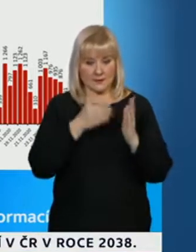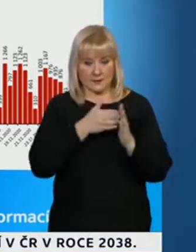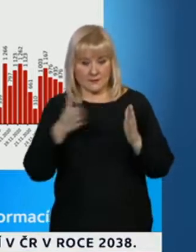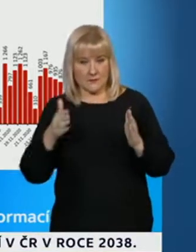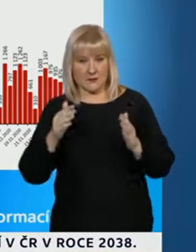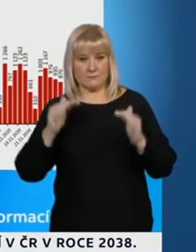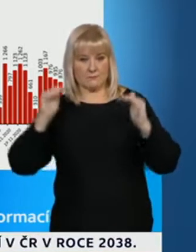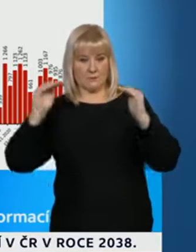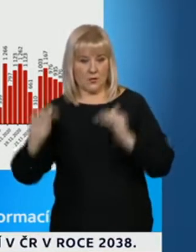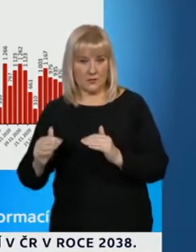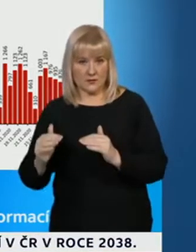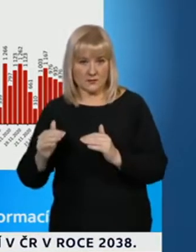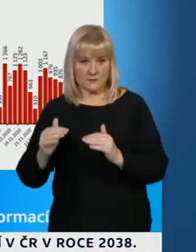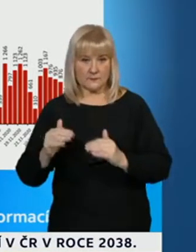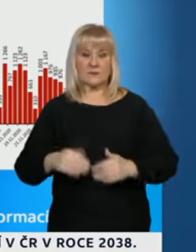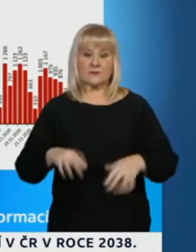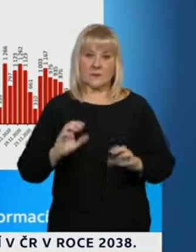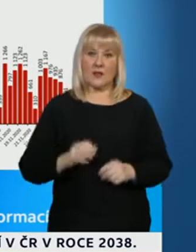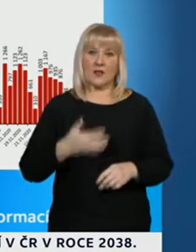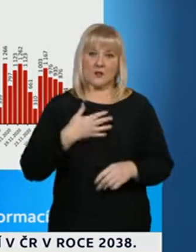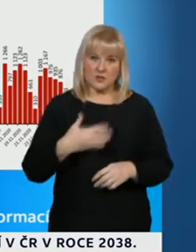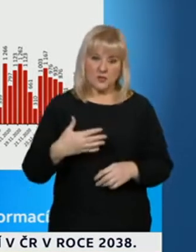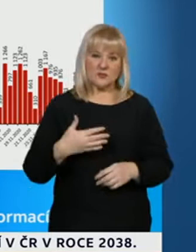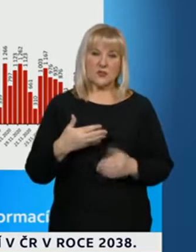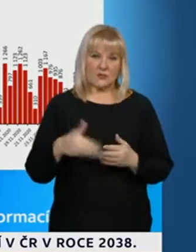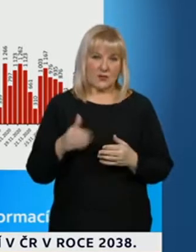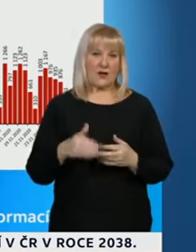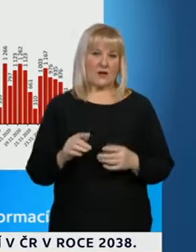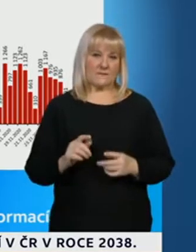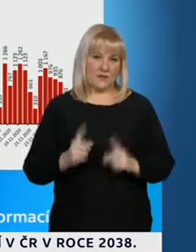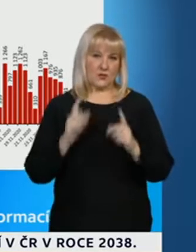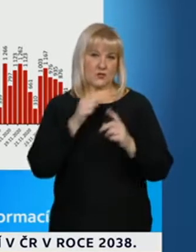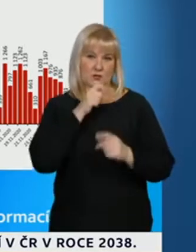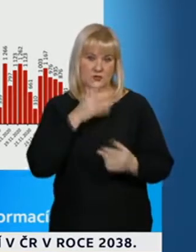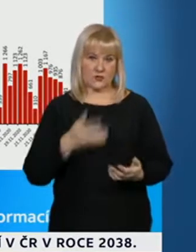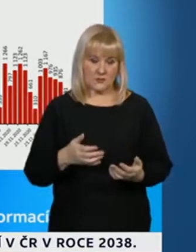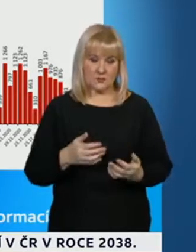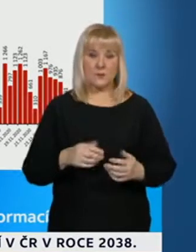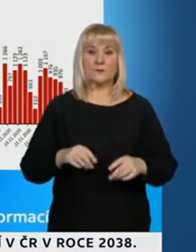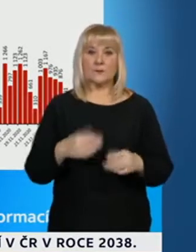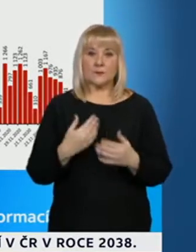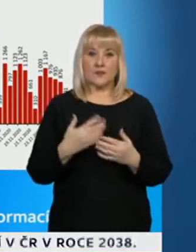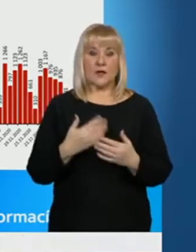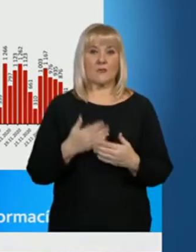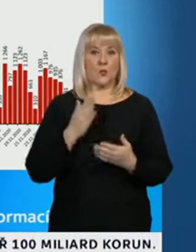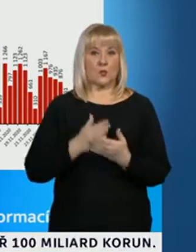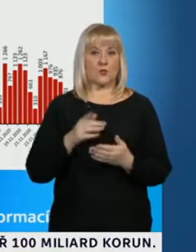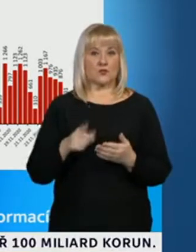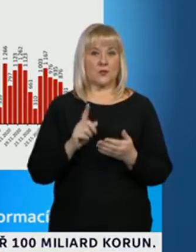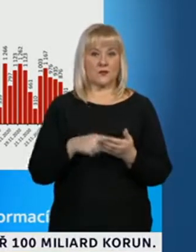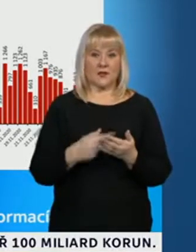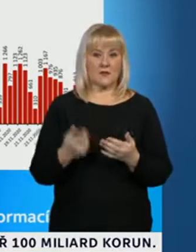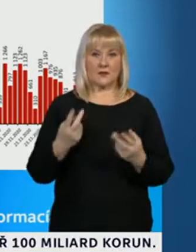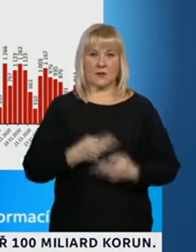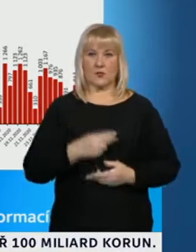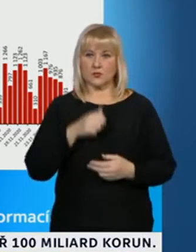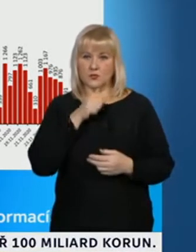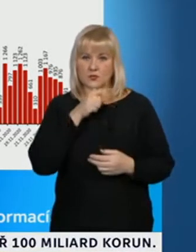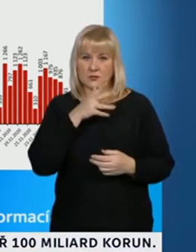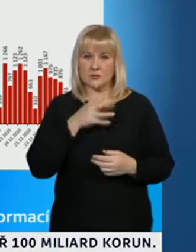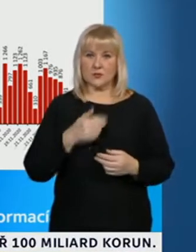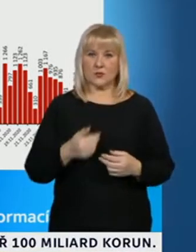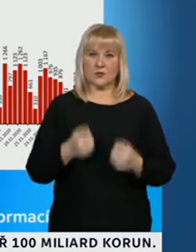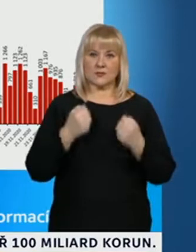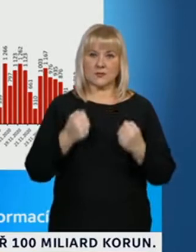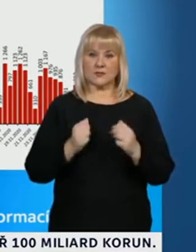pokles. Nicméně stále jsou to počty velmi vysoké. To je potřeba říct. A byť už to nejsou ta čísla vysoce